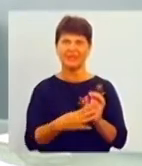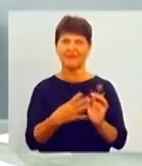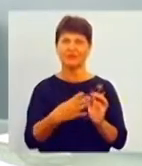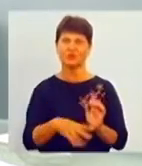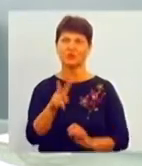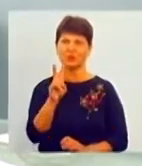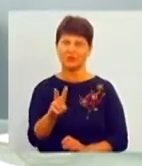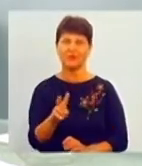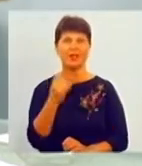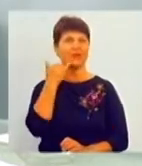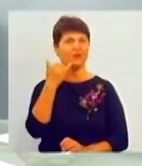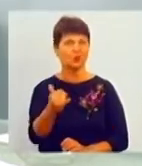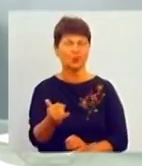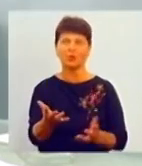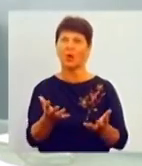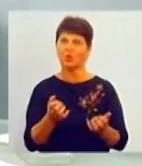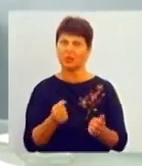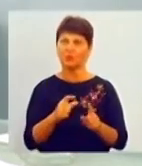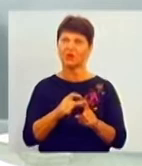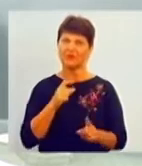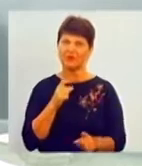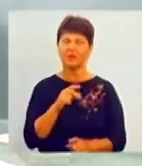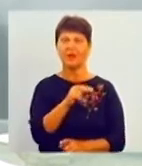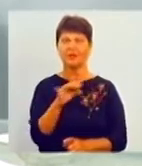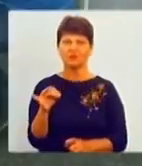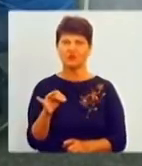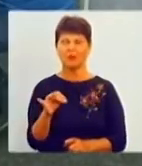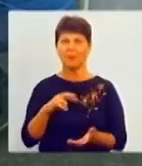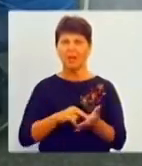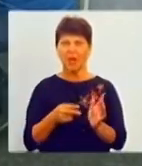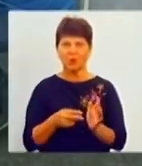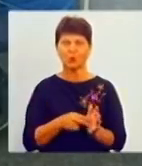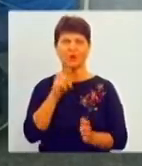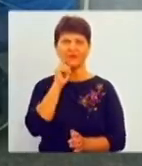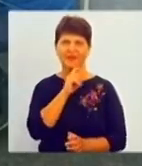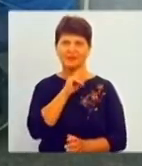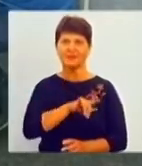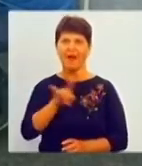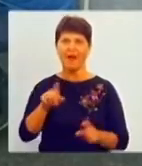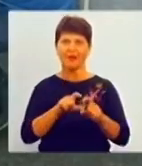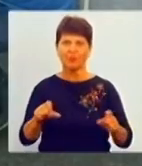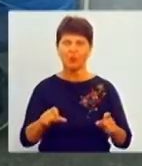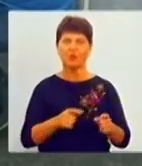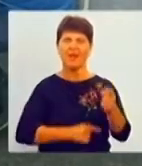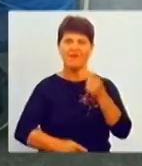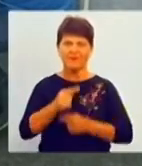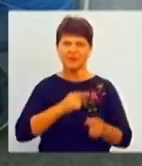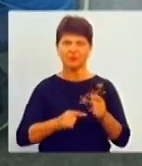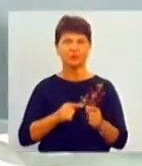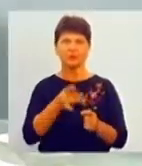відповіді на свої запитання. Чи готовий аеропорт Вінниця відновити в повному обсязі роботу в будь-який час?